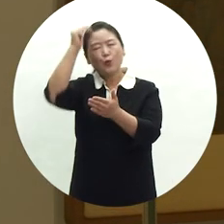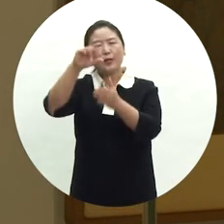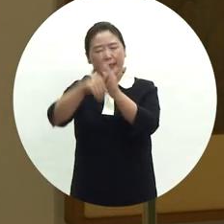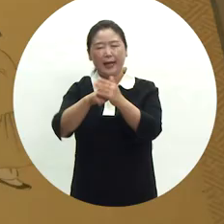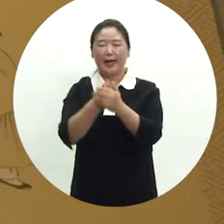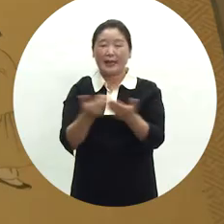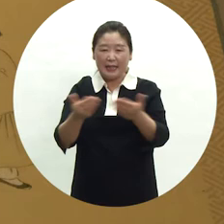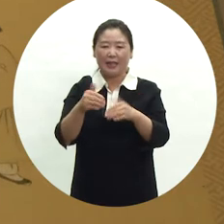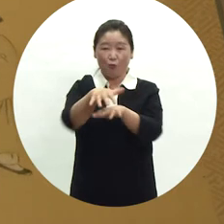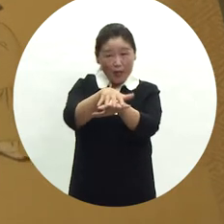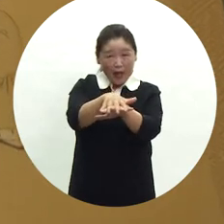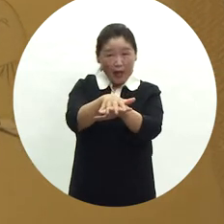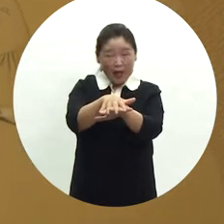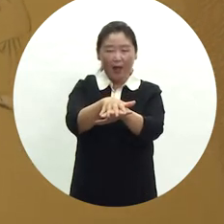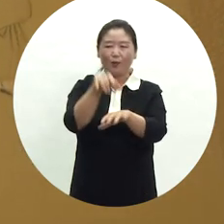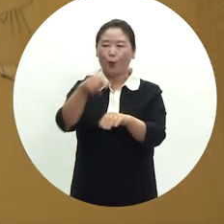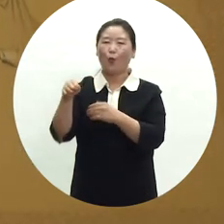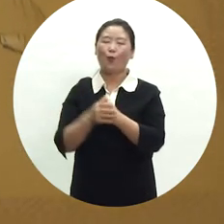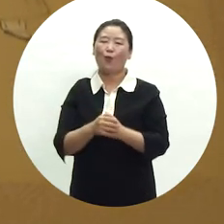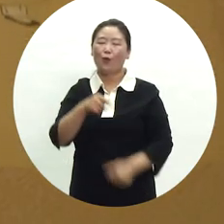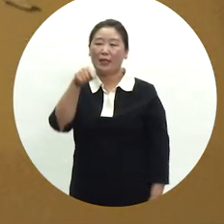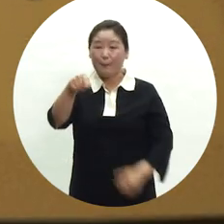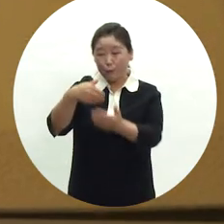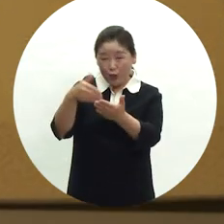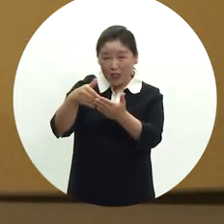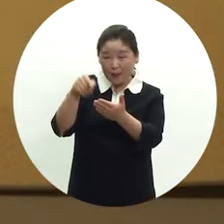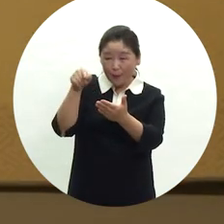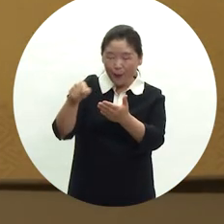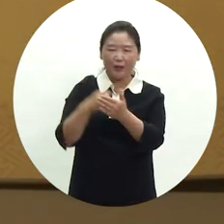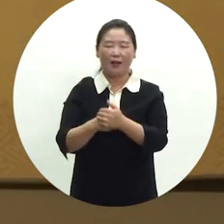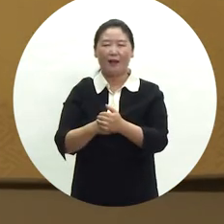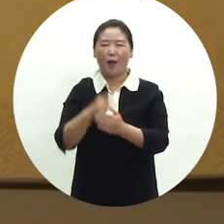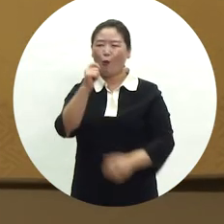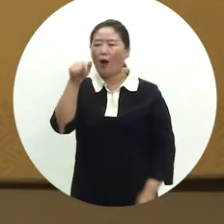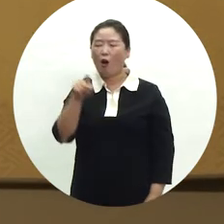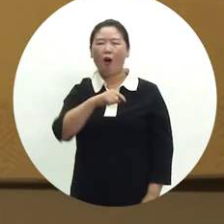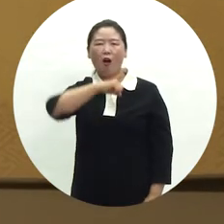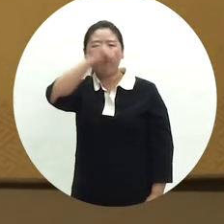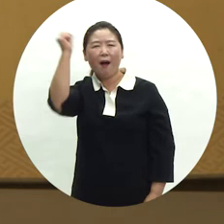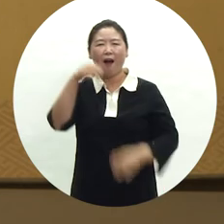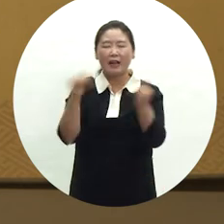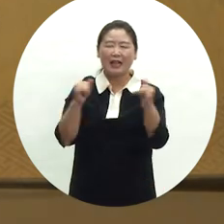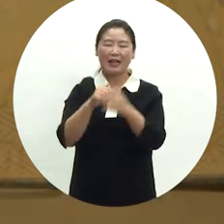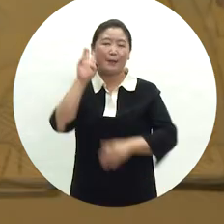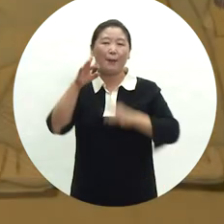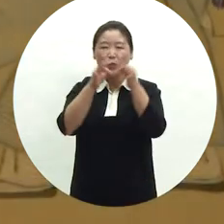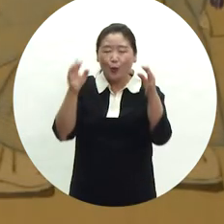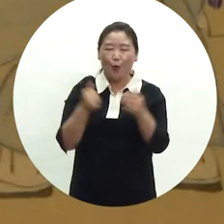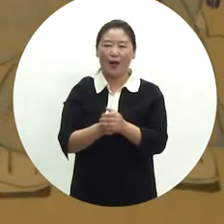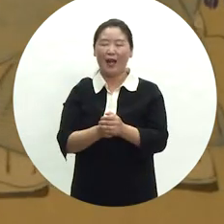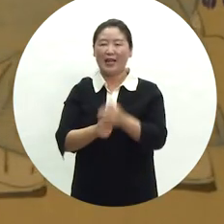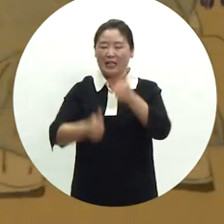있고요. 기산풍속화 신은실례 직구는 과거 급제자가 사흘 동안 시험관, 선배